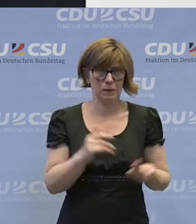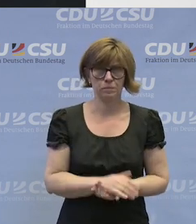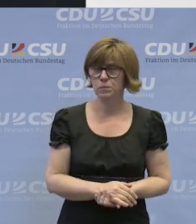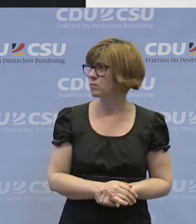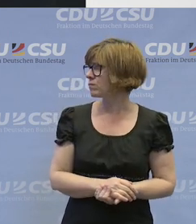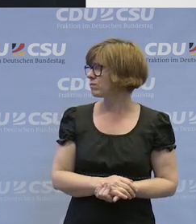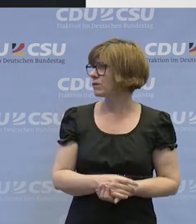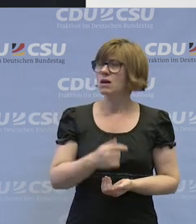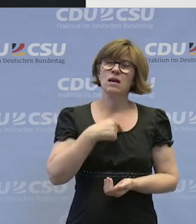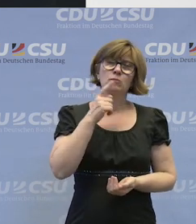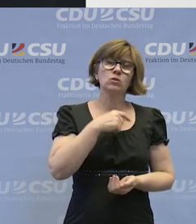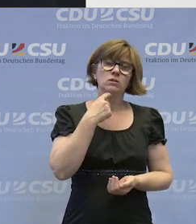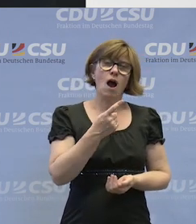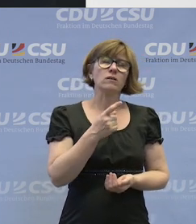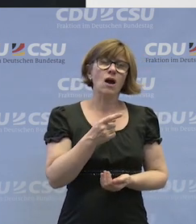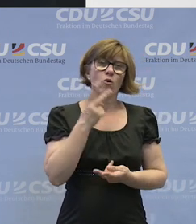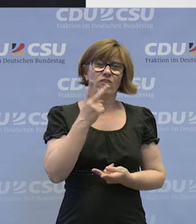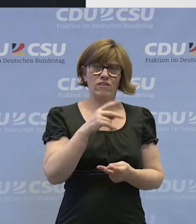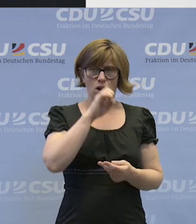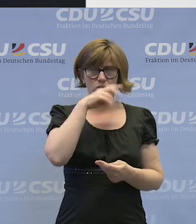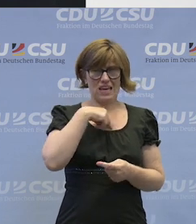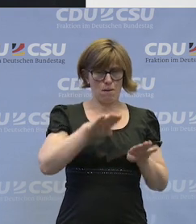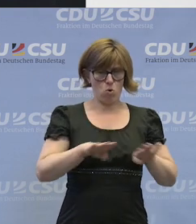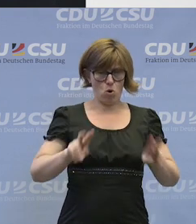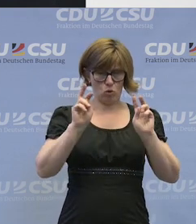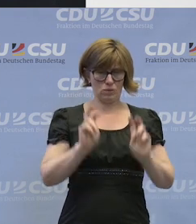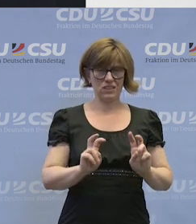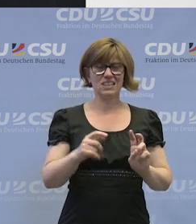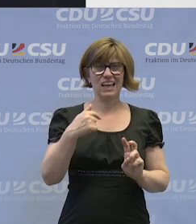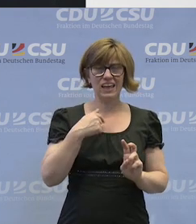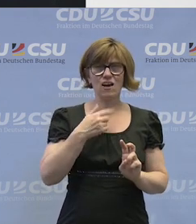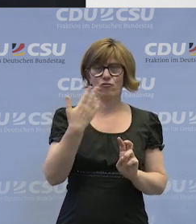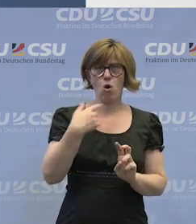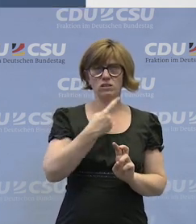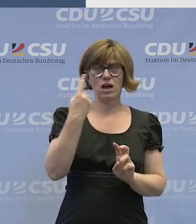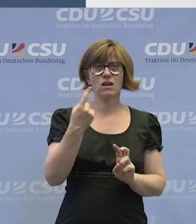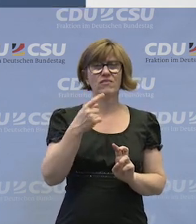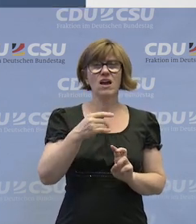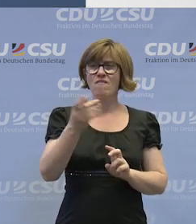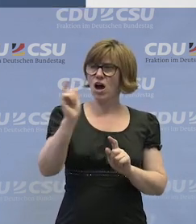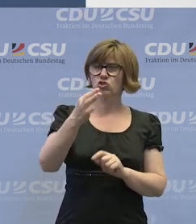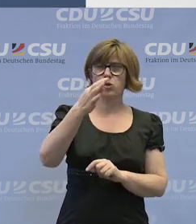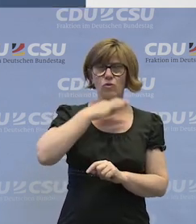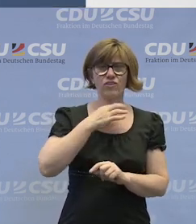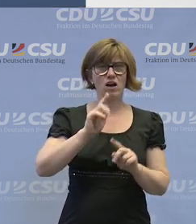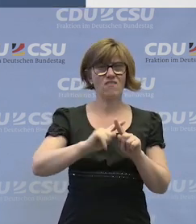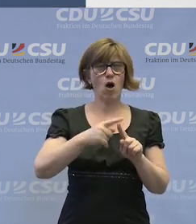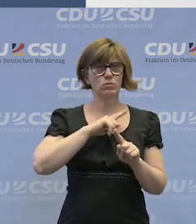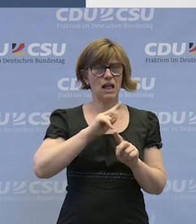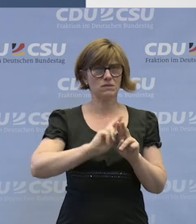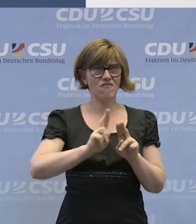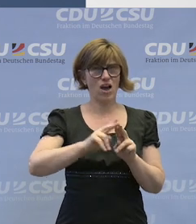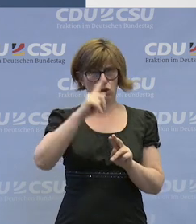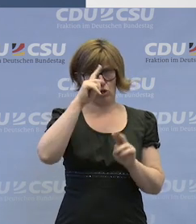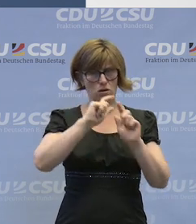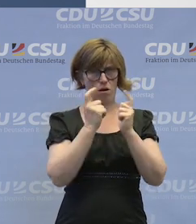jetzt zum einen mal sagen, das ist ja ganz witzig, dass ich jetzt hier auf dem Podium sitze, weil ich bin jetzt vor einiger Zeit in der Veranstaltung gefragt worden, warum ich Werkstatträtin geworden